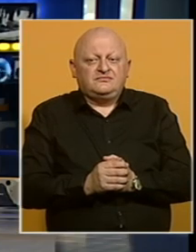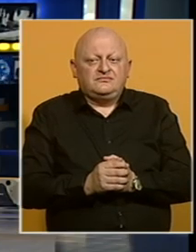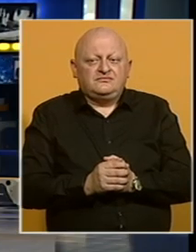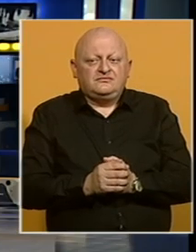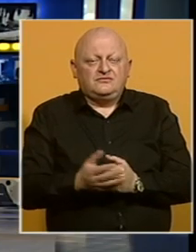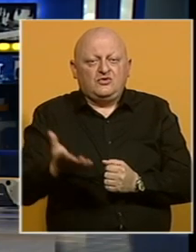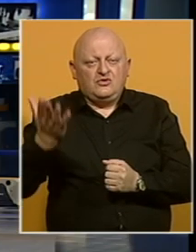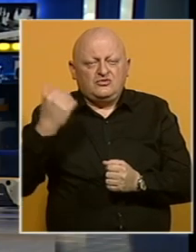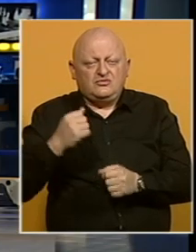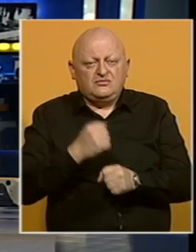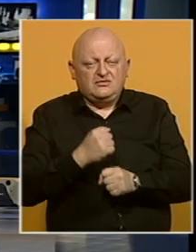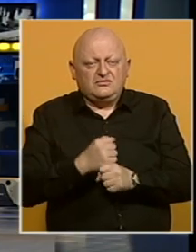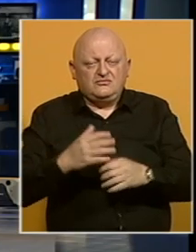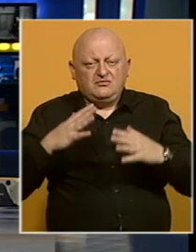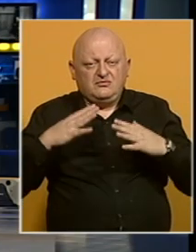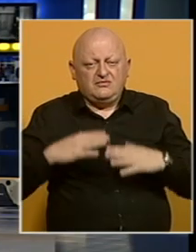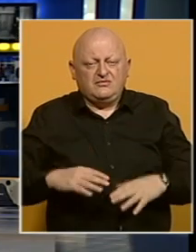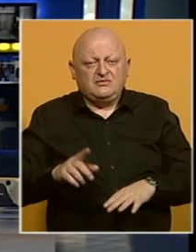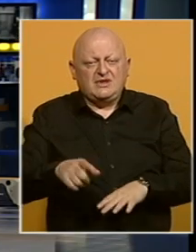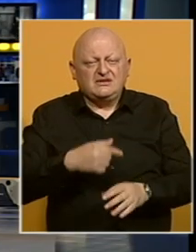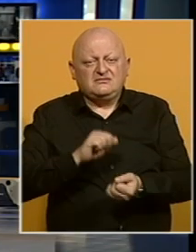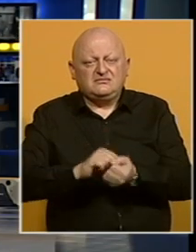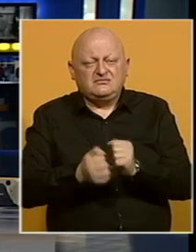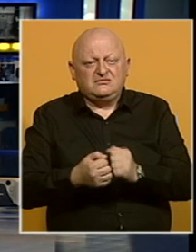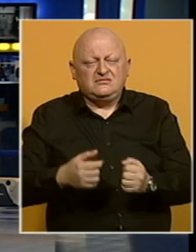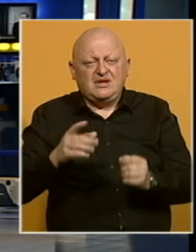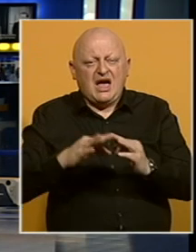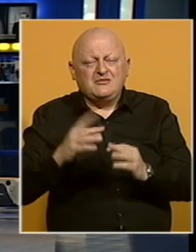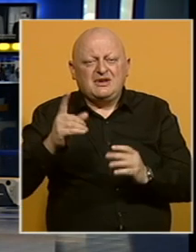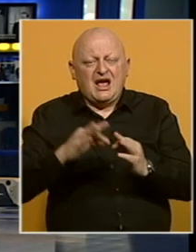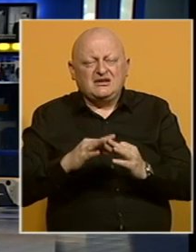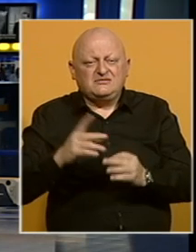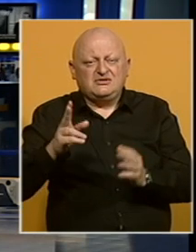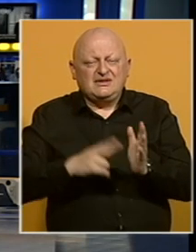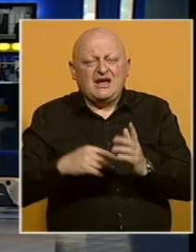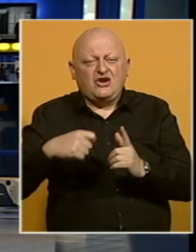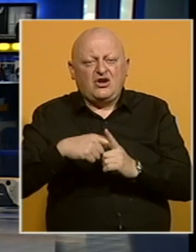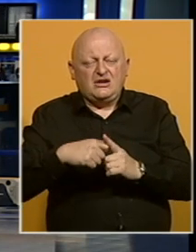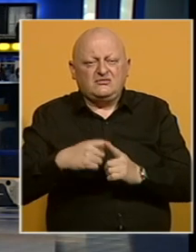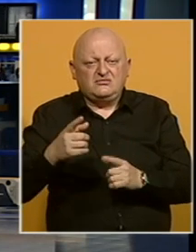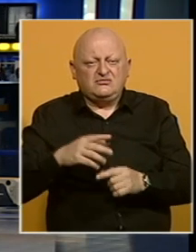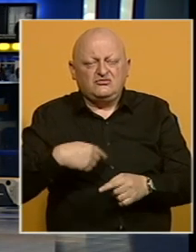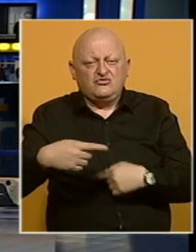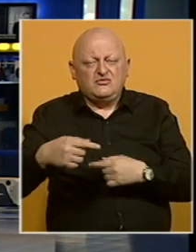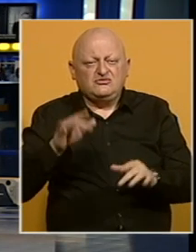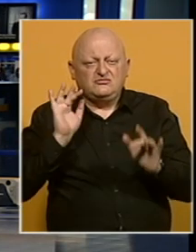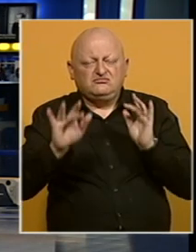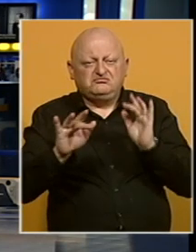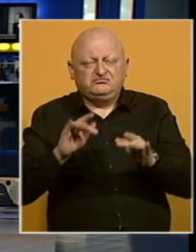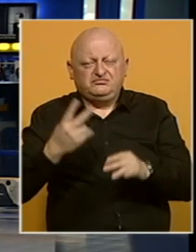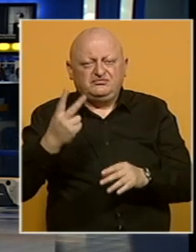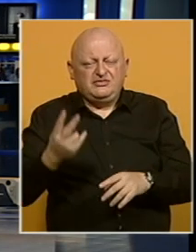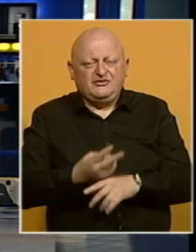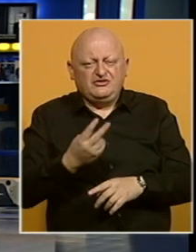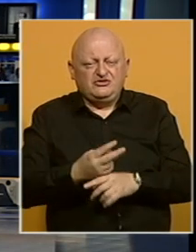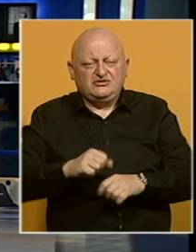Uprko s postignutom primirju, nastavljene su borbe Armenije i Azerbejdžana u Nagorno-Karabahu uz međusobne optužbe dvije